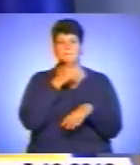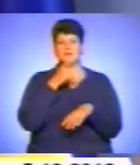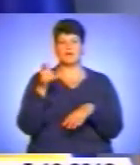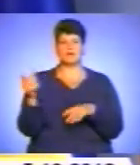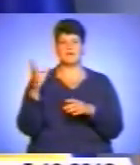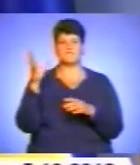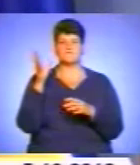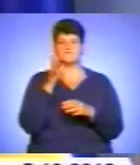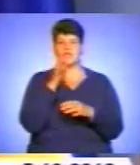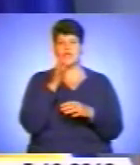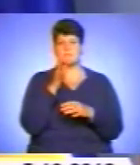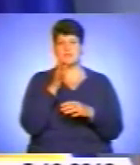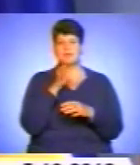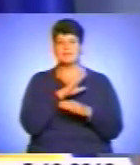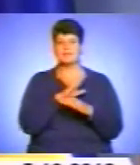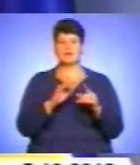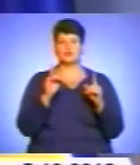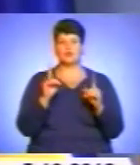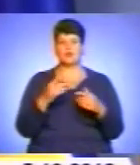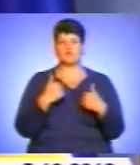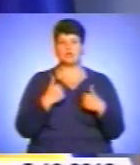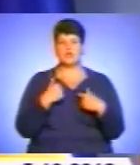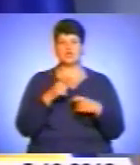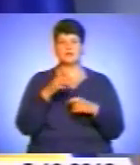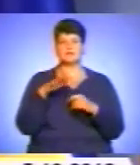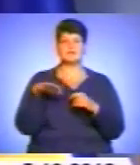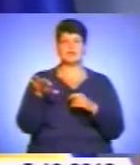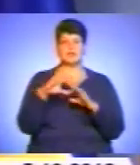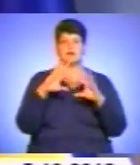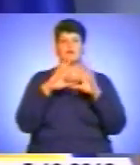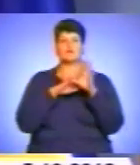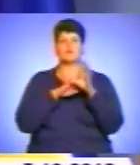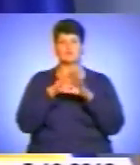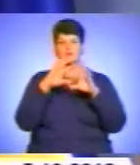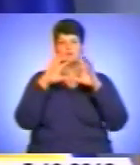не тільки в нашій країні, і в цілому в світі, тоді, коли